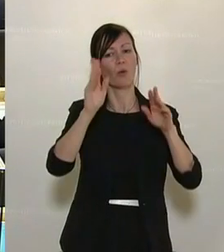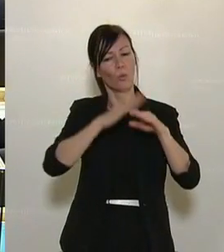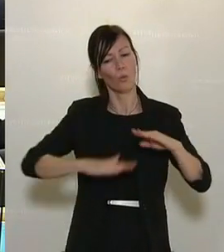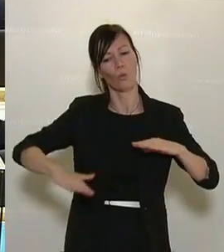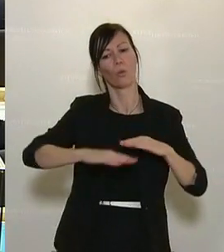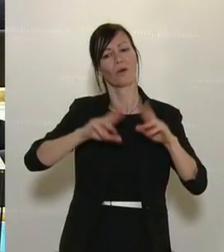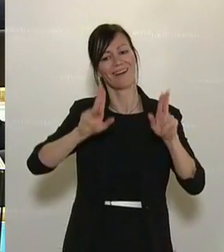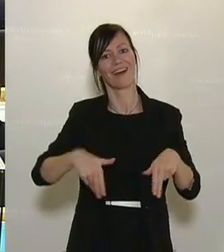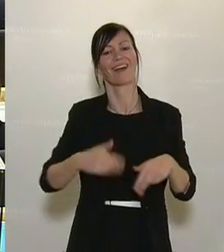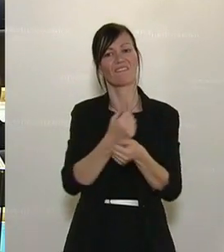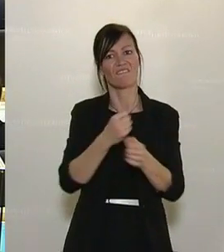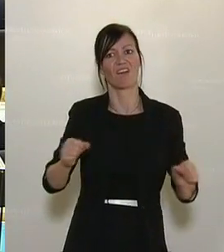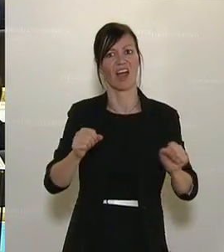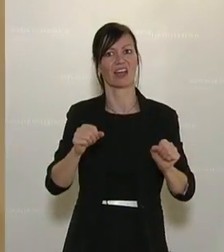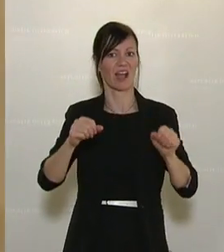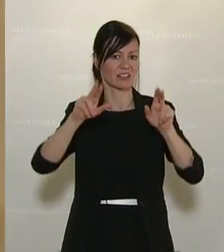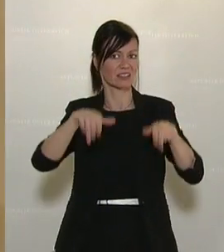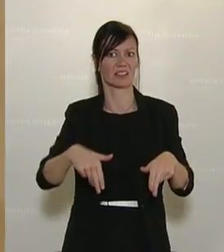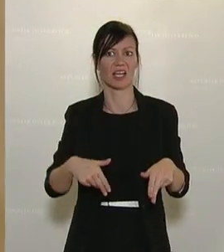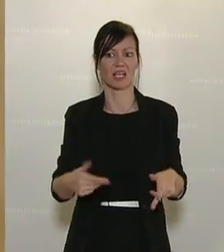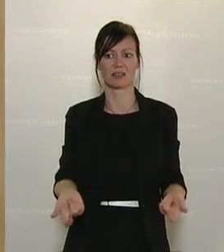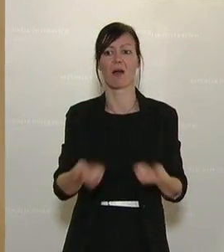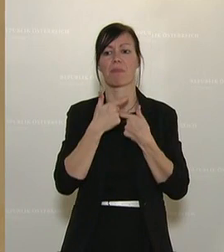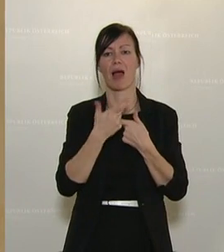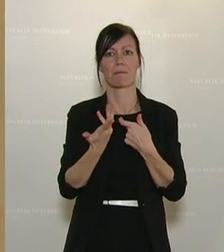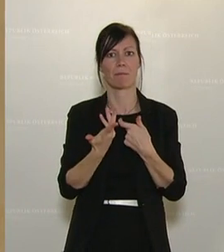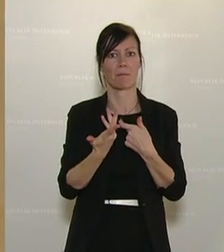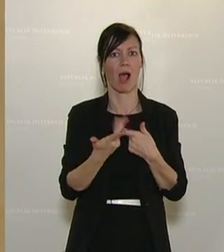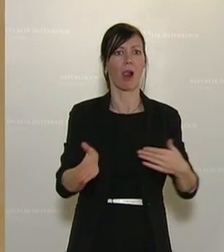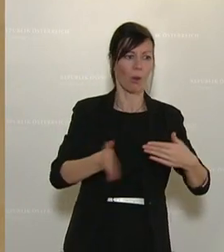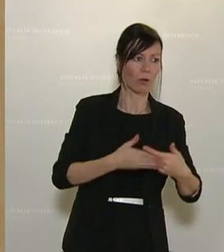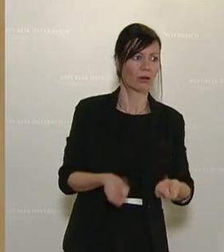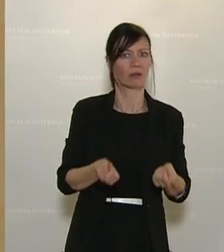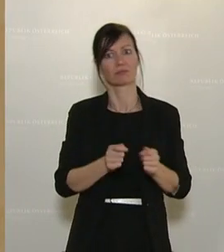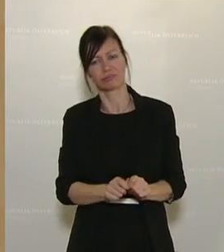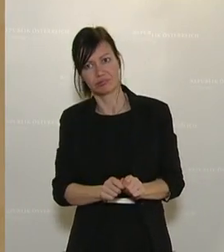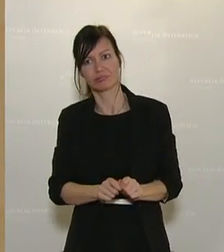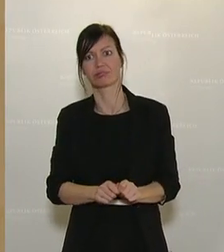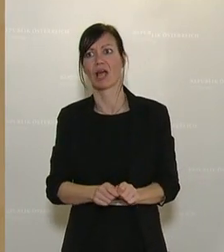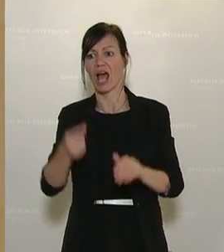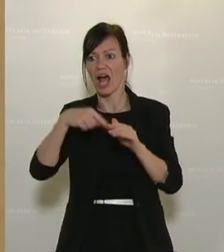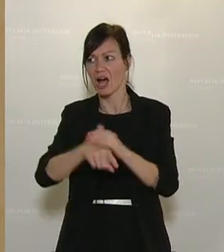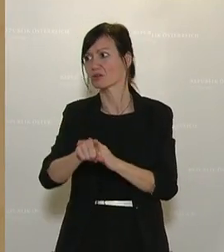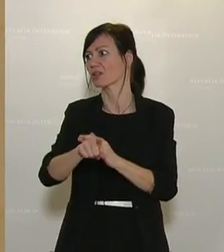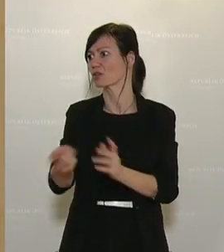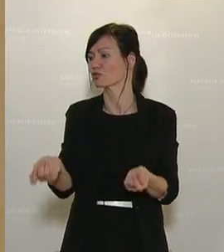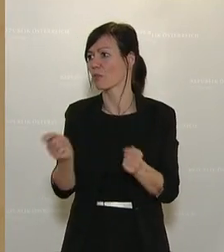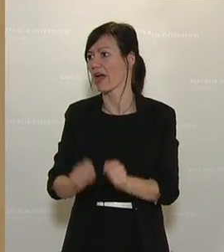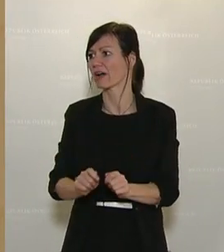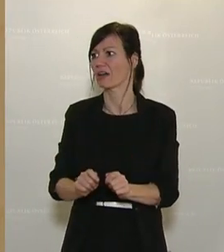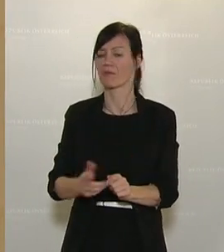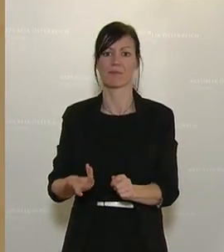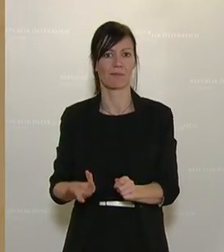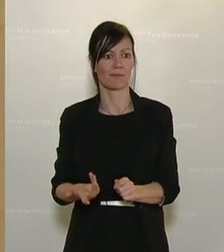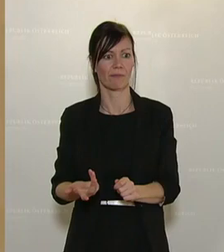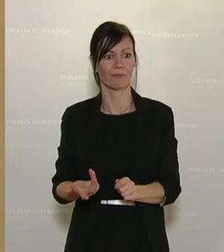kommen von einem Lockdown in den anderen, von einer Ausgangssperre zur anderen. Und da möchte ich jetzt auch noch betonen, Lockdown ist